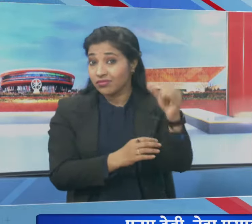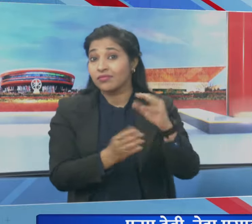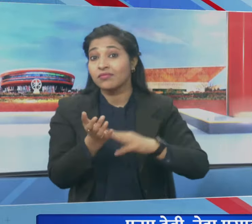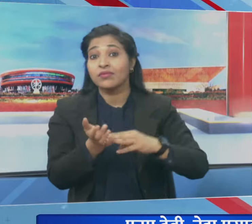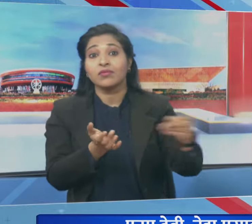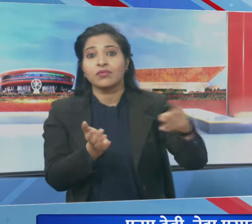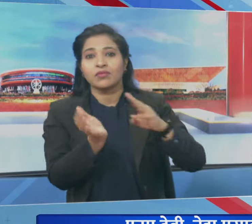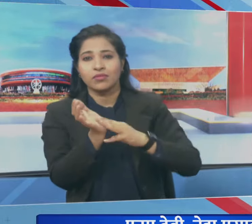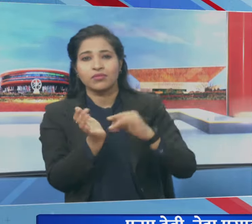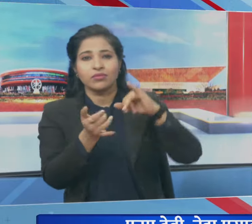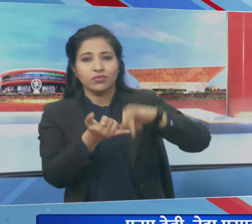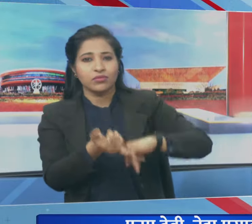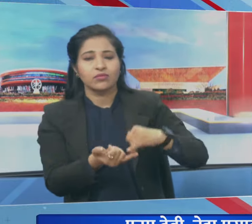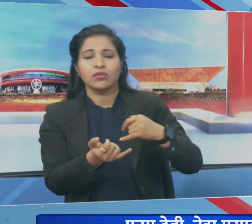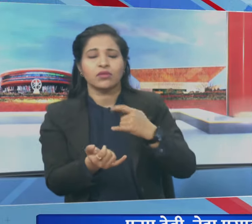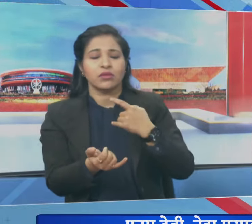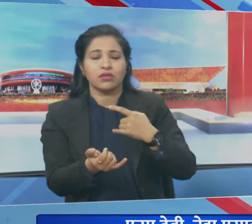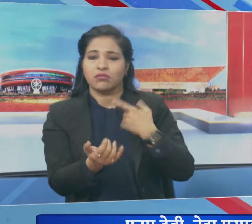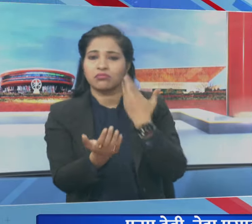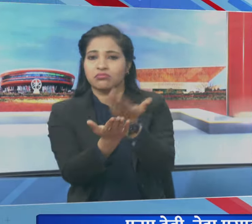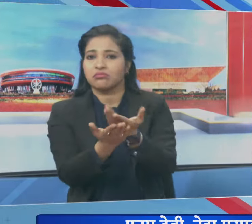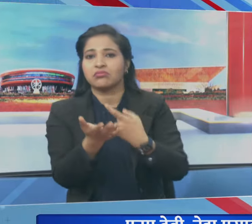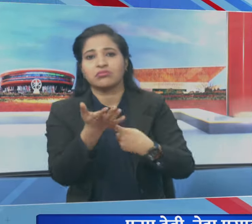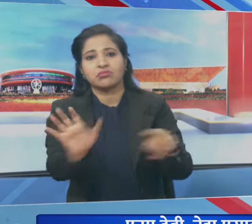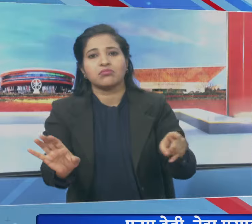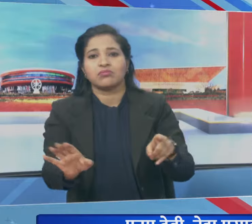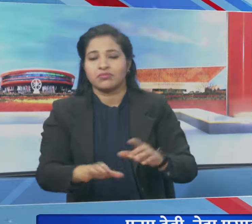मनोज सोनकर ने इस्तीफा दे दिया है